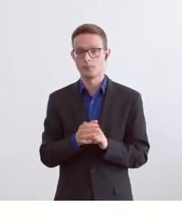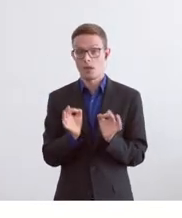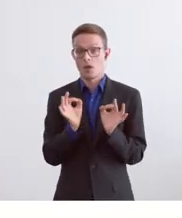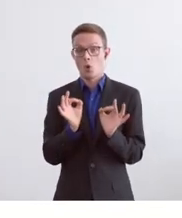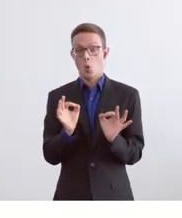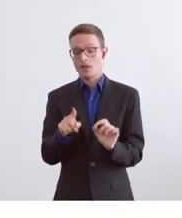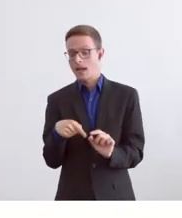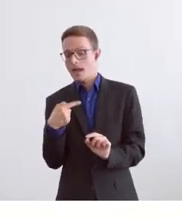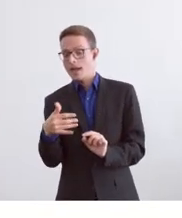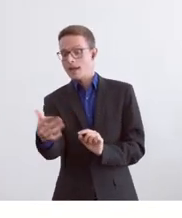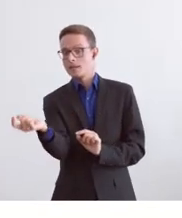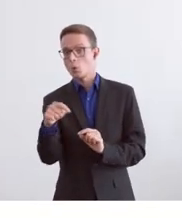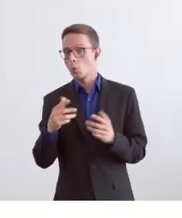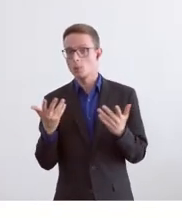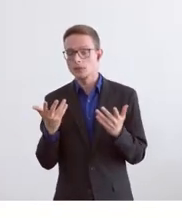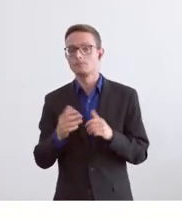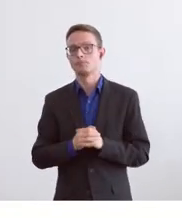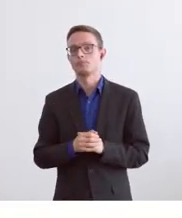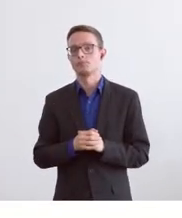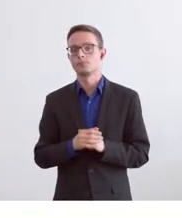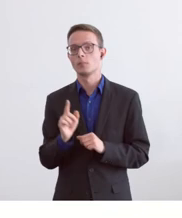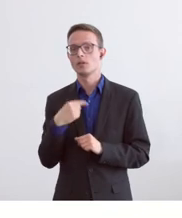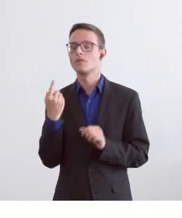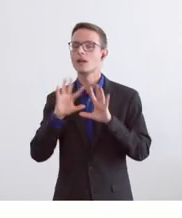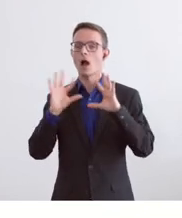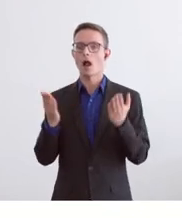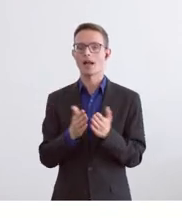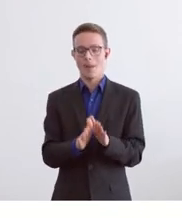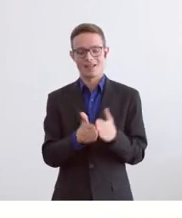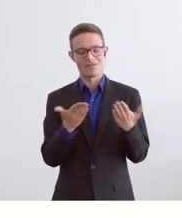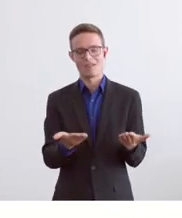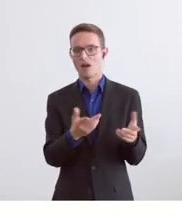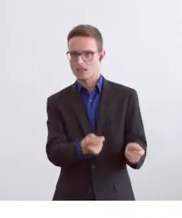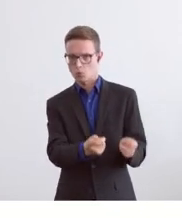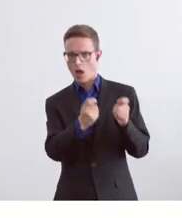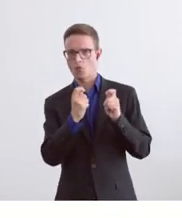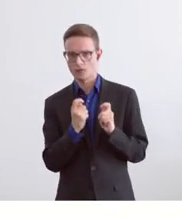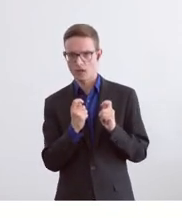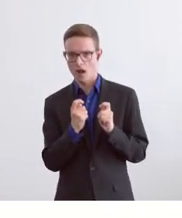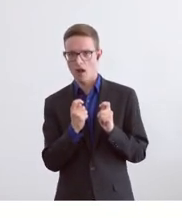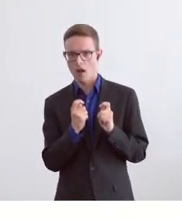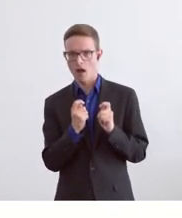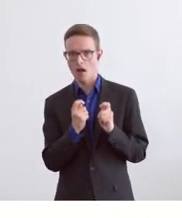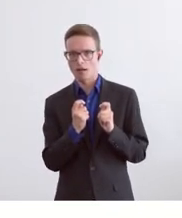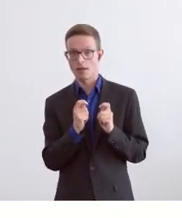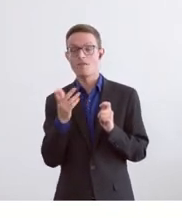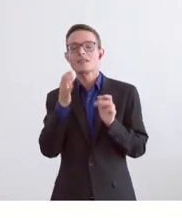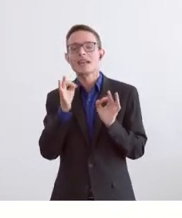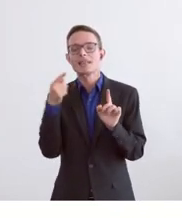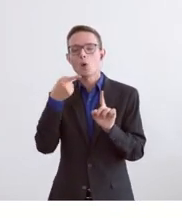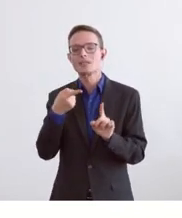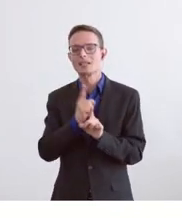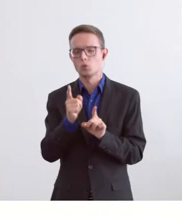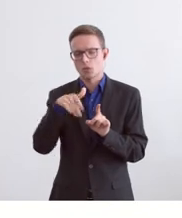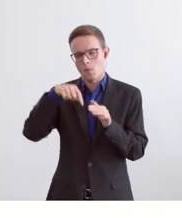als Nächstes ansteht, ist, wir haben jetzt einen allgemeinen Verfassungsauftrag. Der muss natürlich bezüglich betreffend Zielsetzung noch konkretisiert